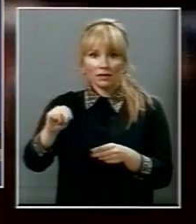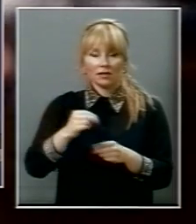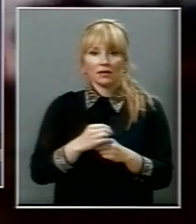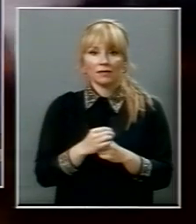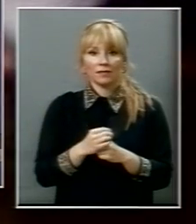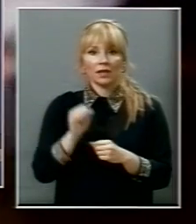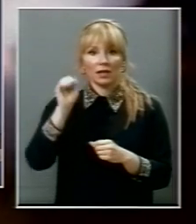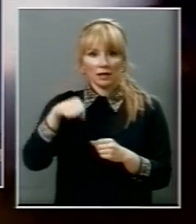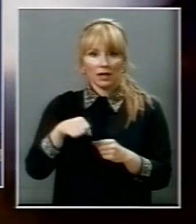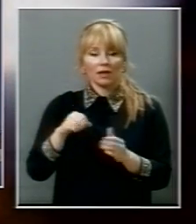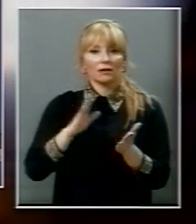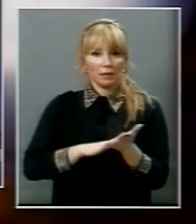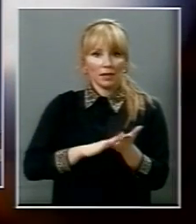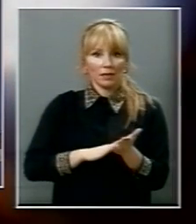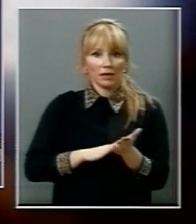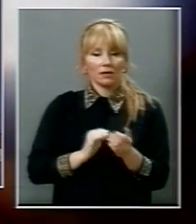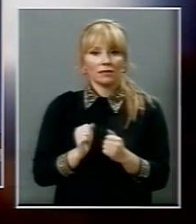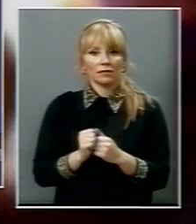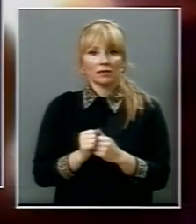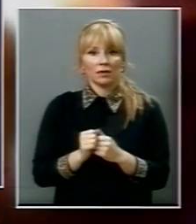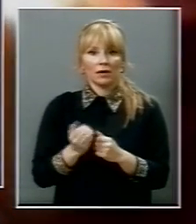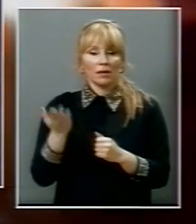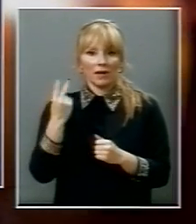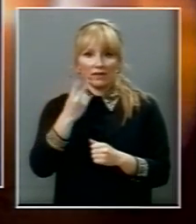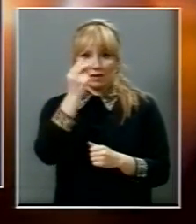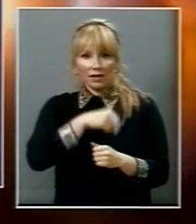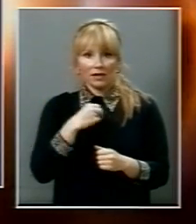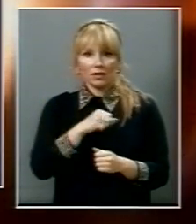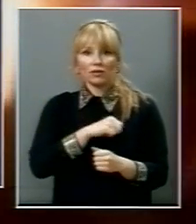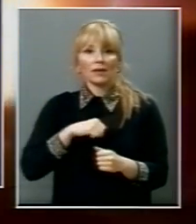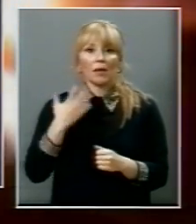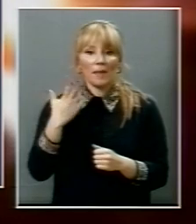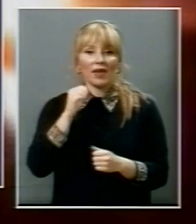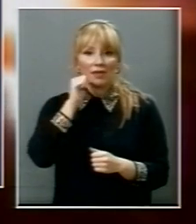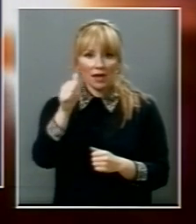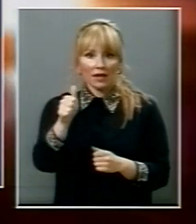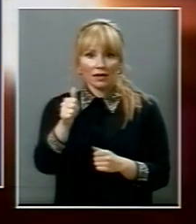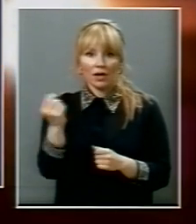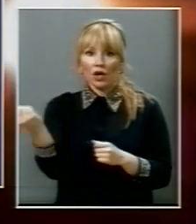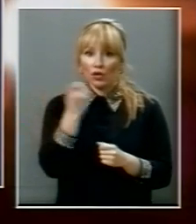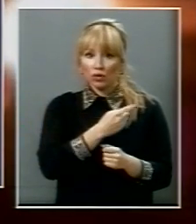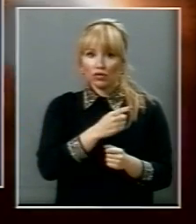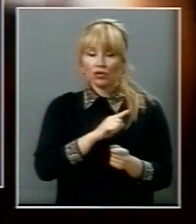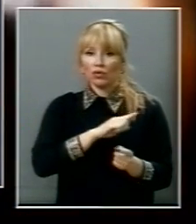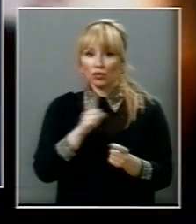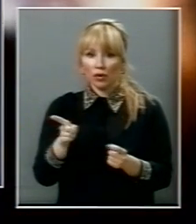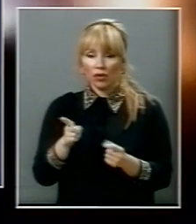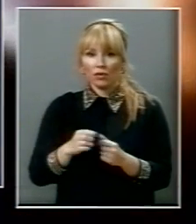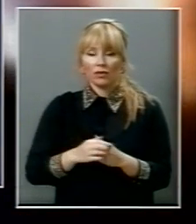da je, na primer, pre dve nedelje, u samog pet dana, došlo do